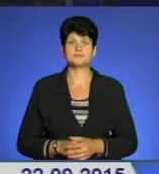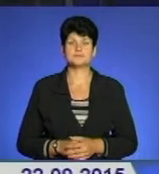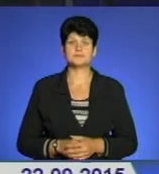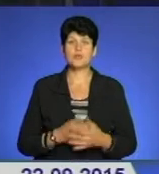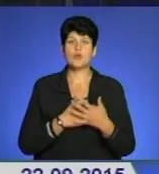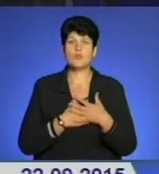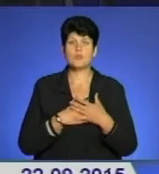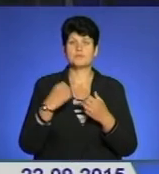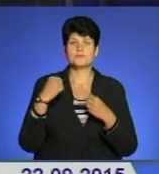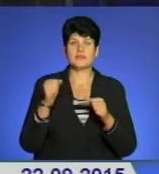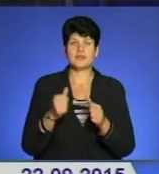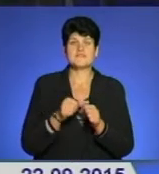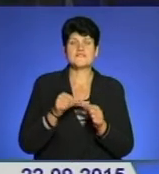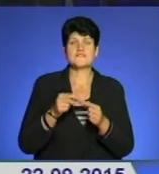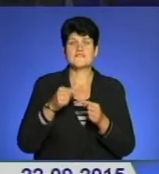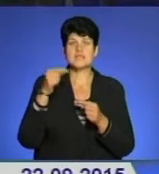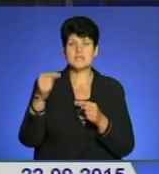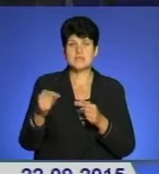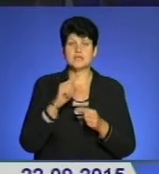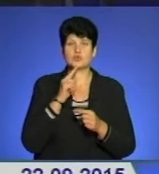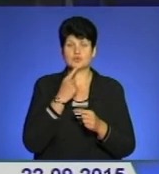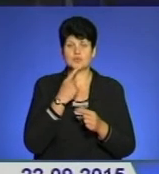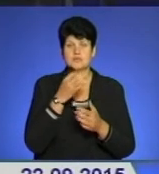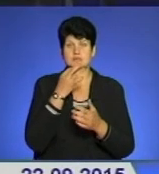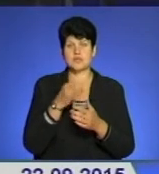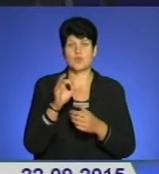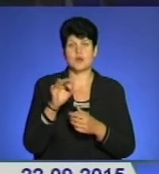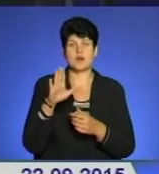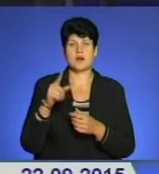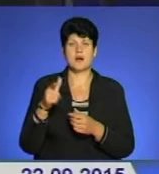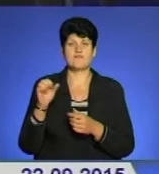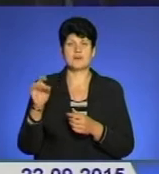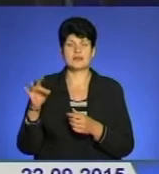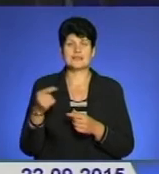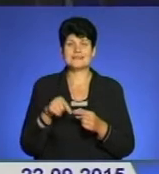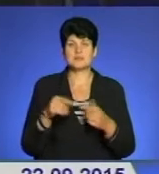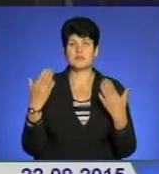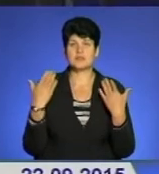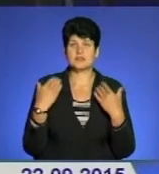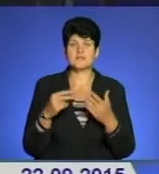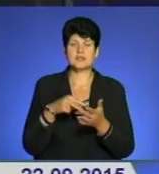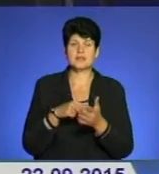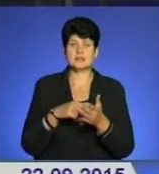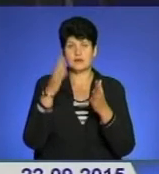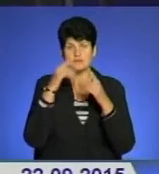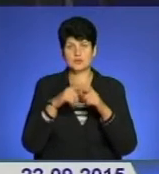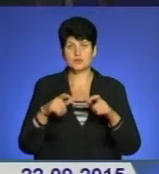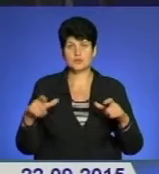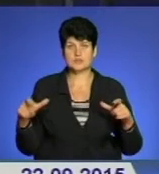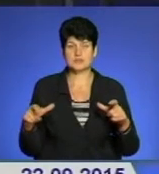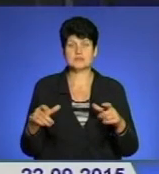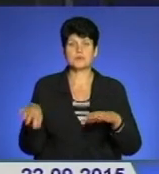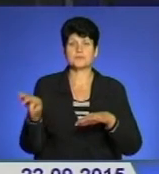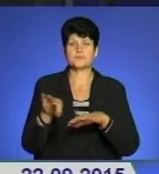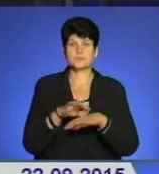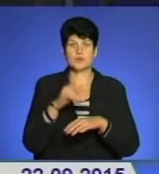Любов долає відстань і труднощі довела тернополянка Ольга Гавриліна. Цими вихідними жінка стала на весільний рушник із своїм обранцем із Росії.